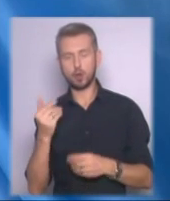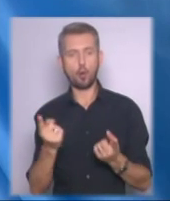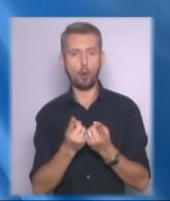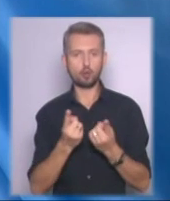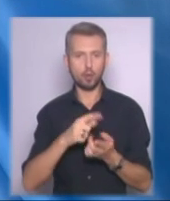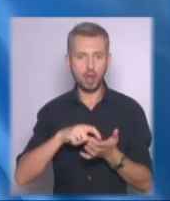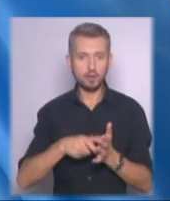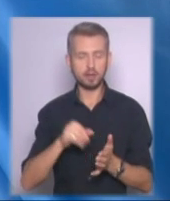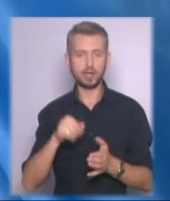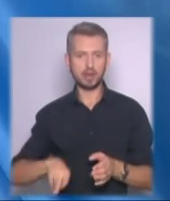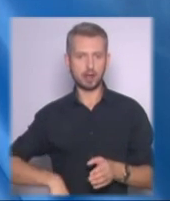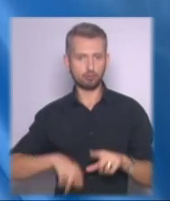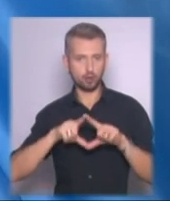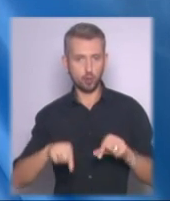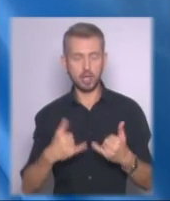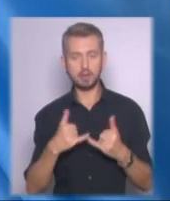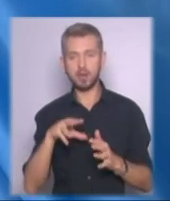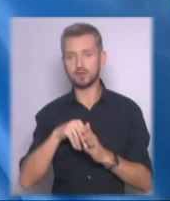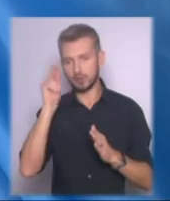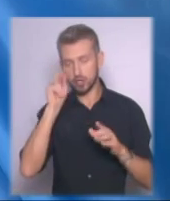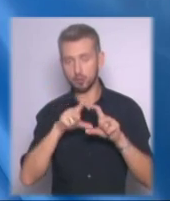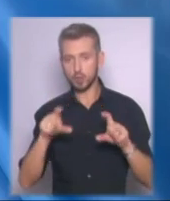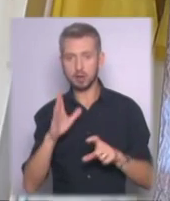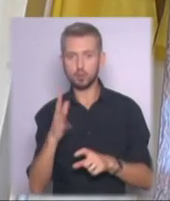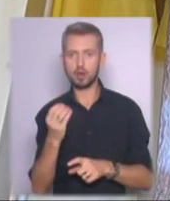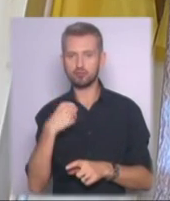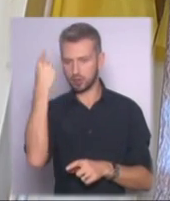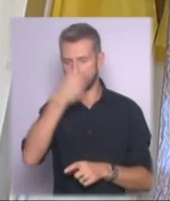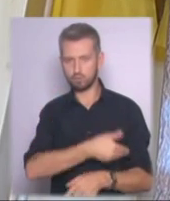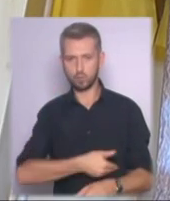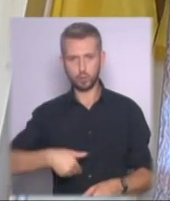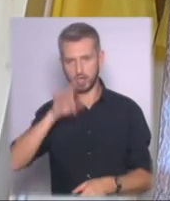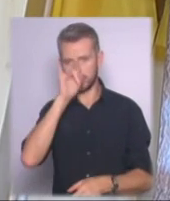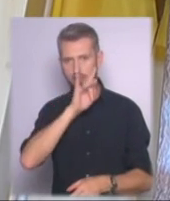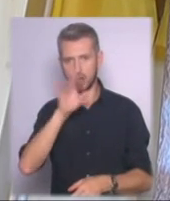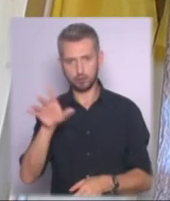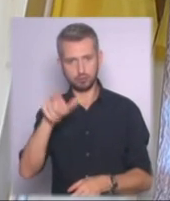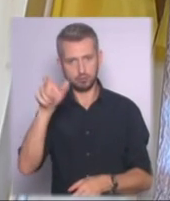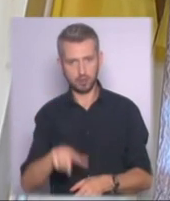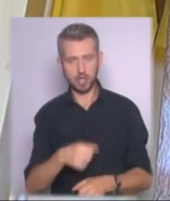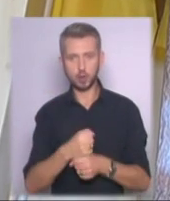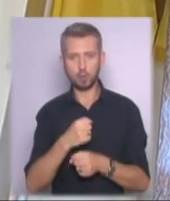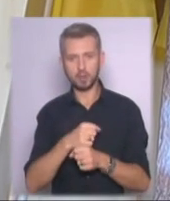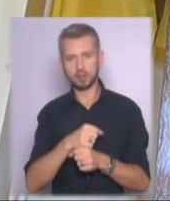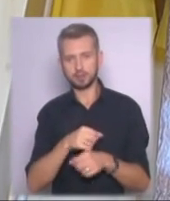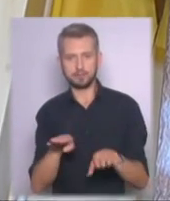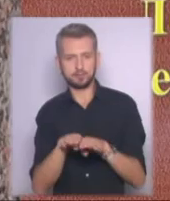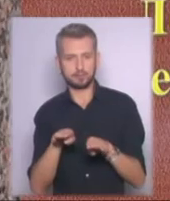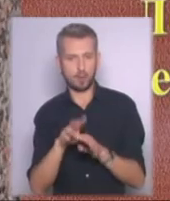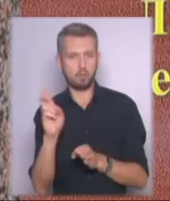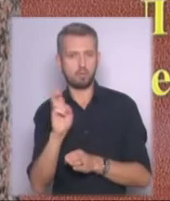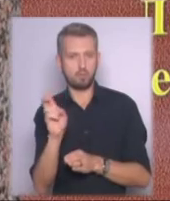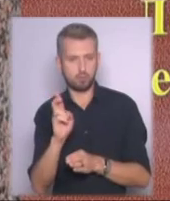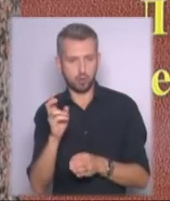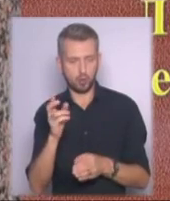директора школи. А тепер у навчальному закладі буде ще й бюст легендарного динамівця, зроблений під бронзу на мармурому постаментів